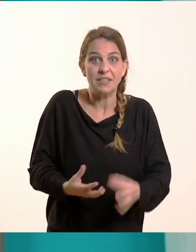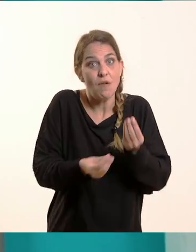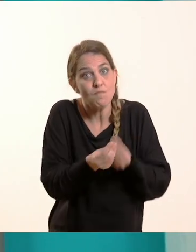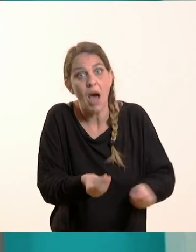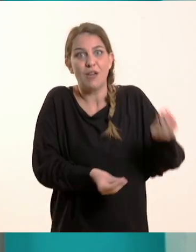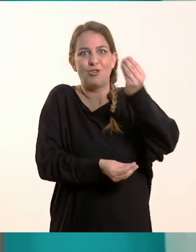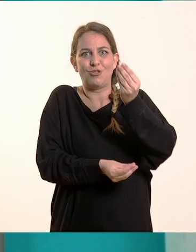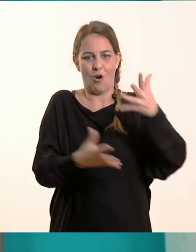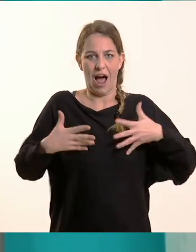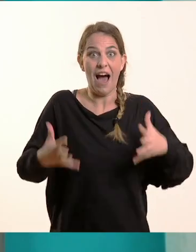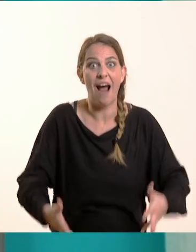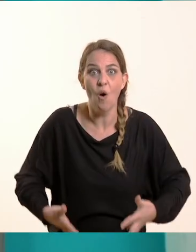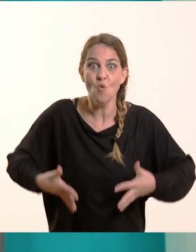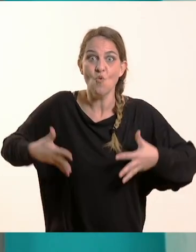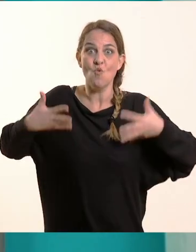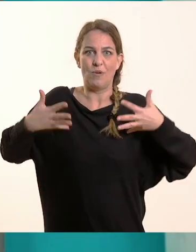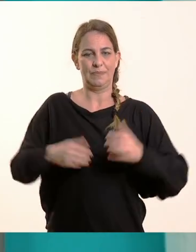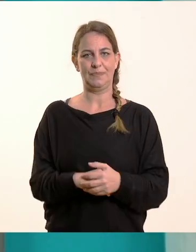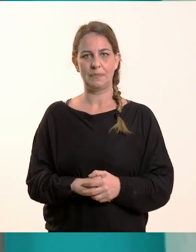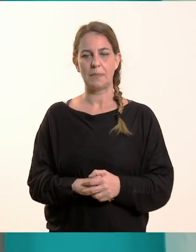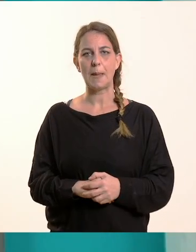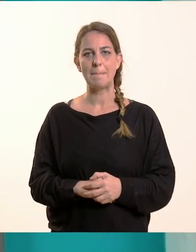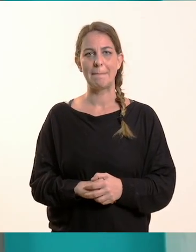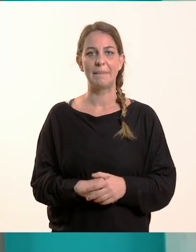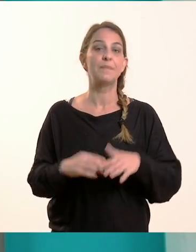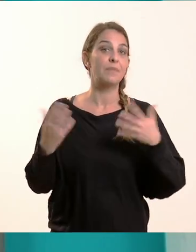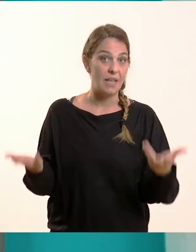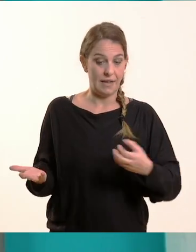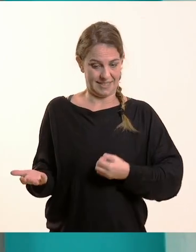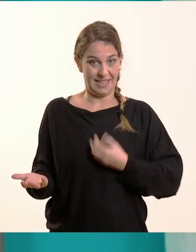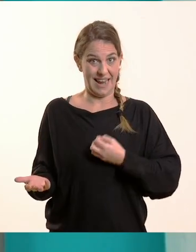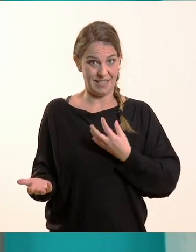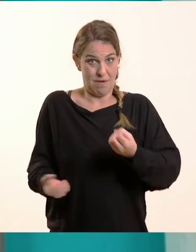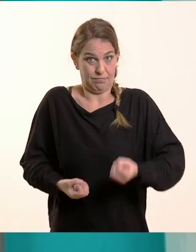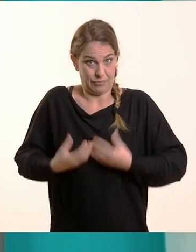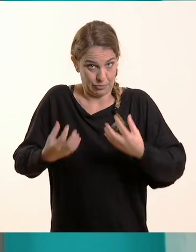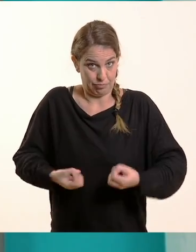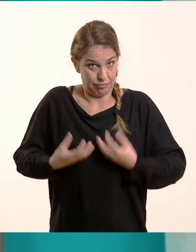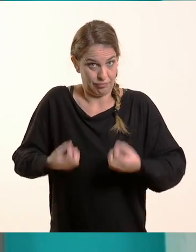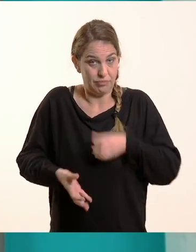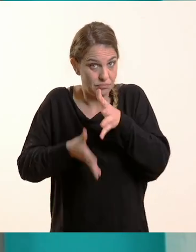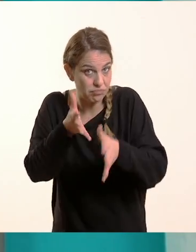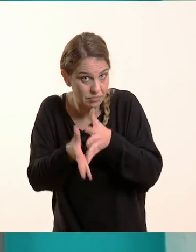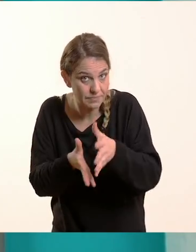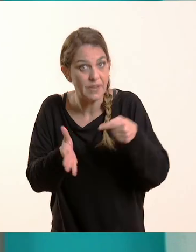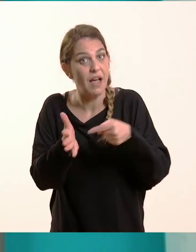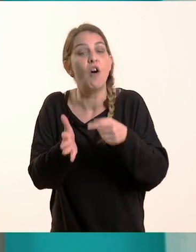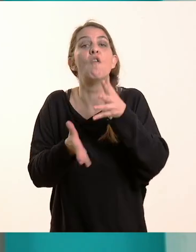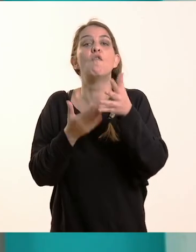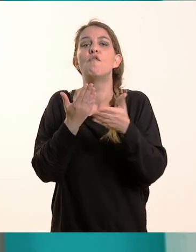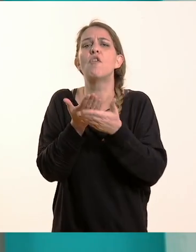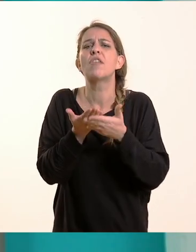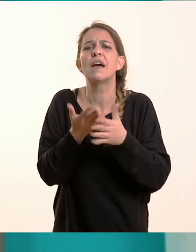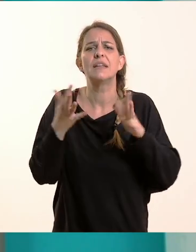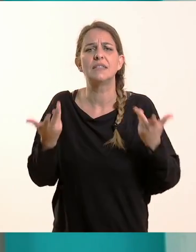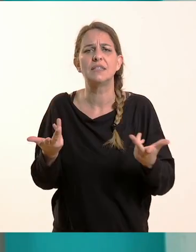Και μας βοηθάνε, η έκφραση των συναισθημάτων μας, μας βοηθάει να γνωρίσουμε και καλύτερα τον εαυτό μας, αλλά και